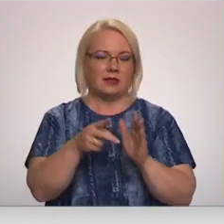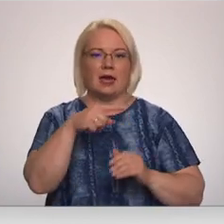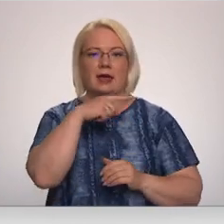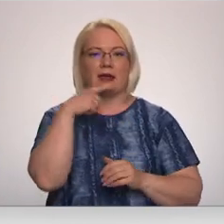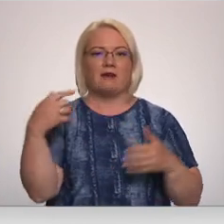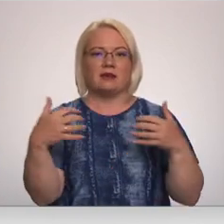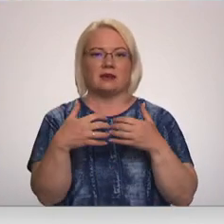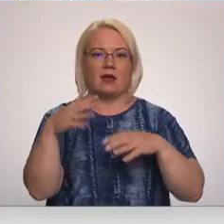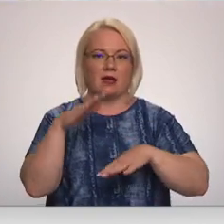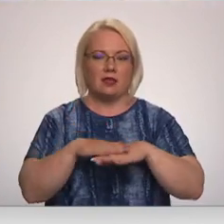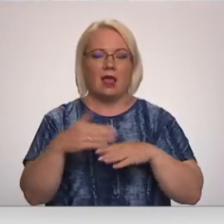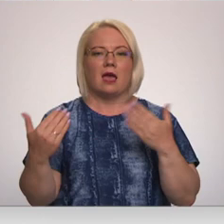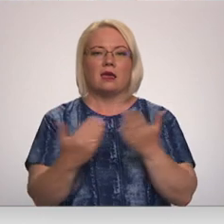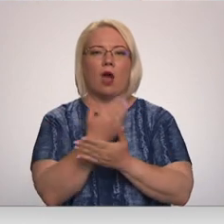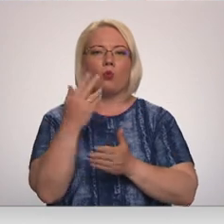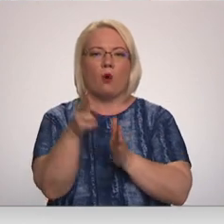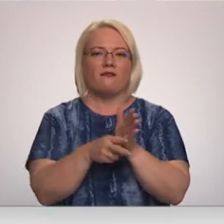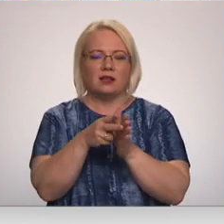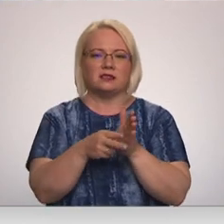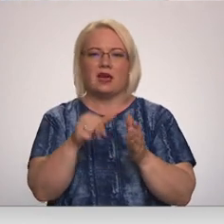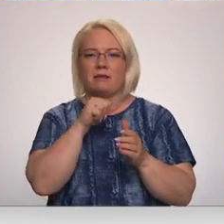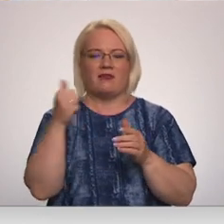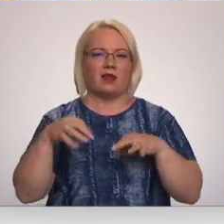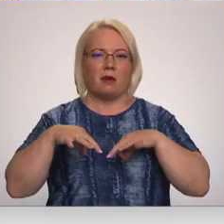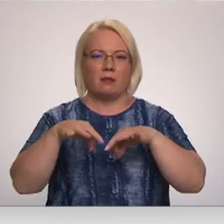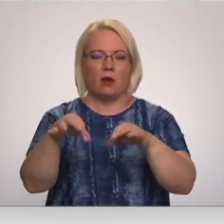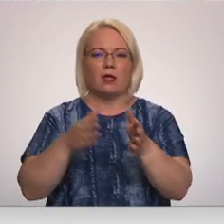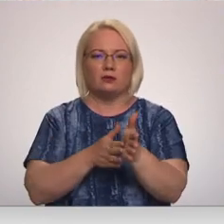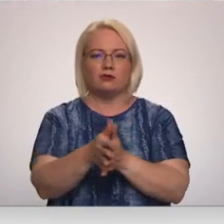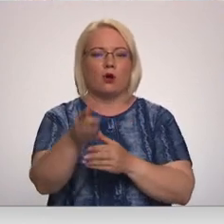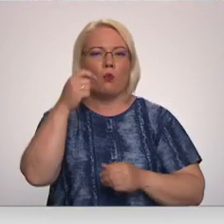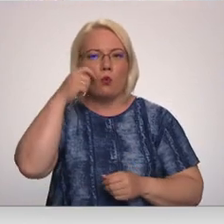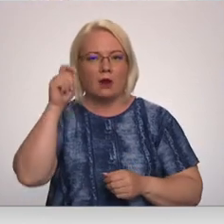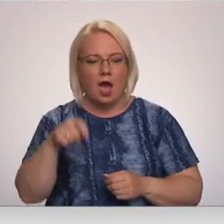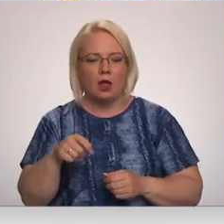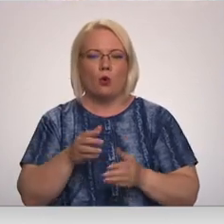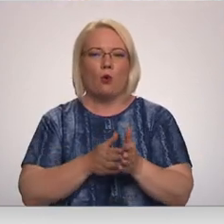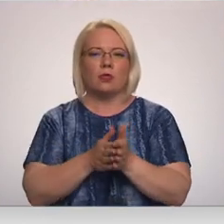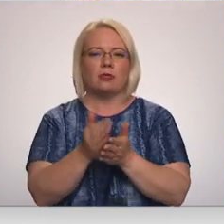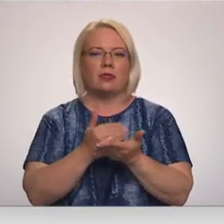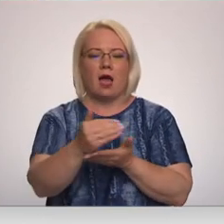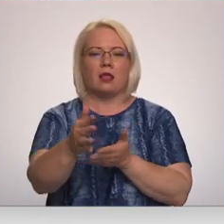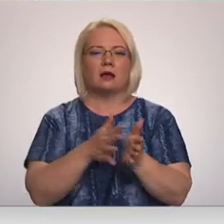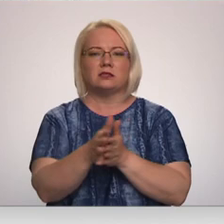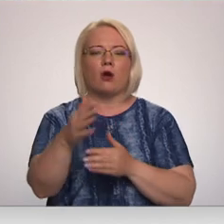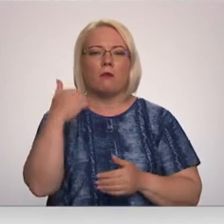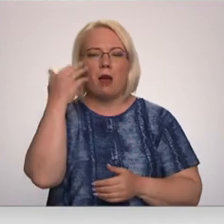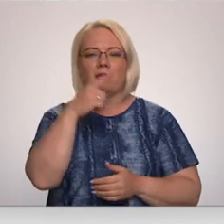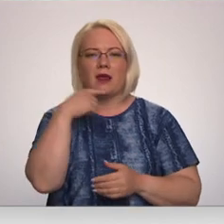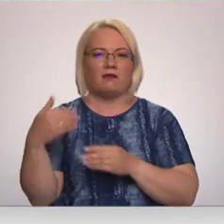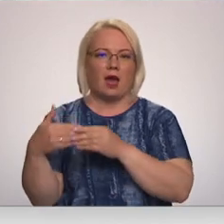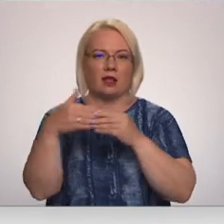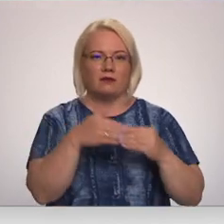sāktā kara dēļ jaunos sastāvus nevarēja uzlikt uz sliedēm, lai caur Ukrainu un tālāk caur Baltkrieviju atvest uz Latviju. Tā vietā